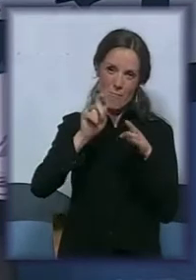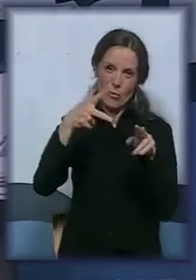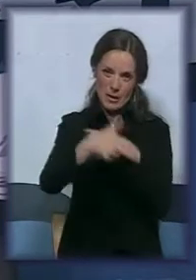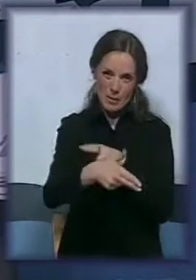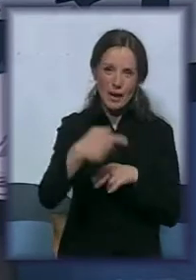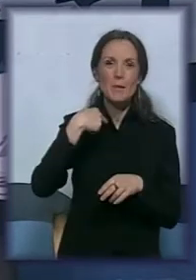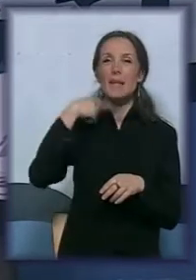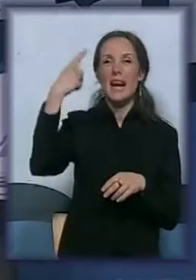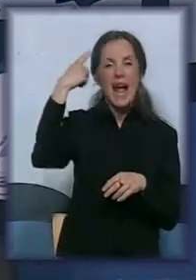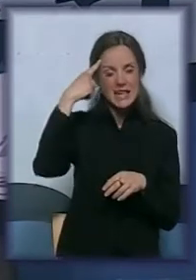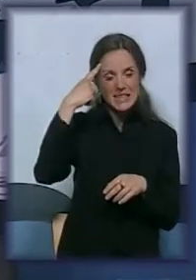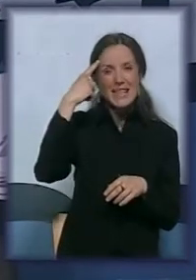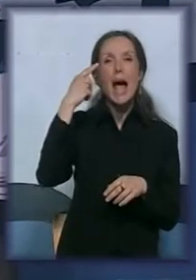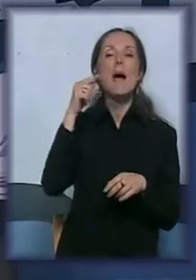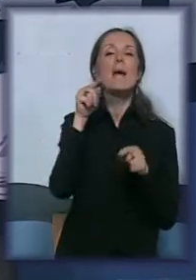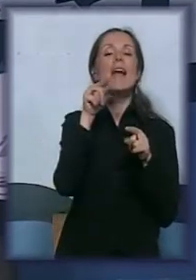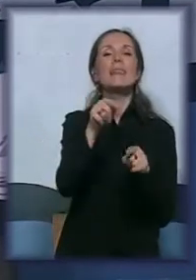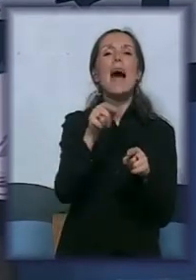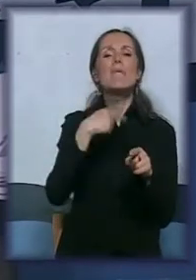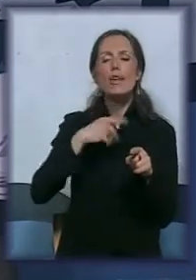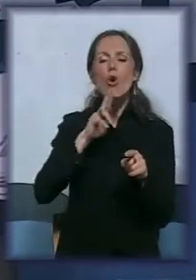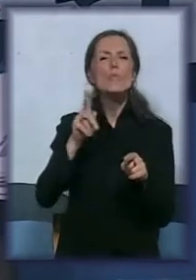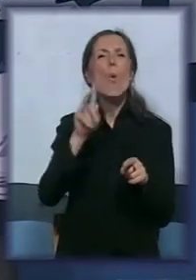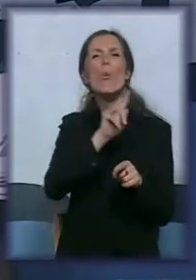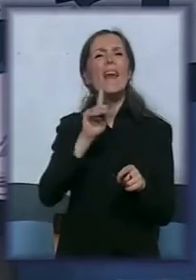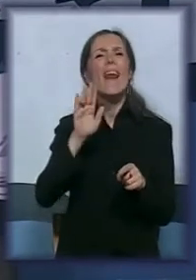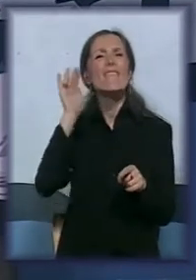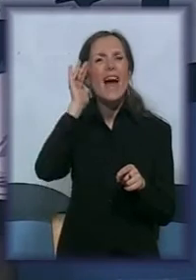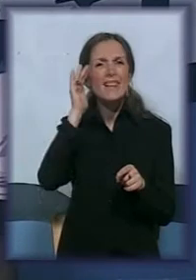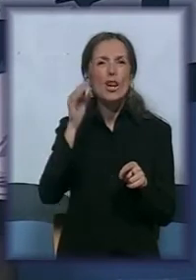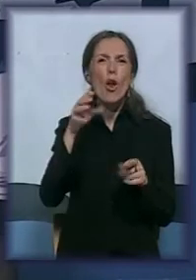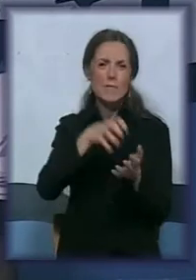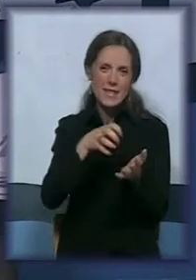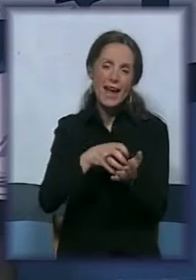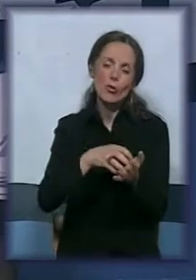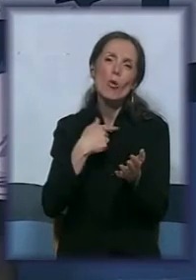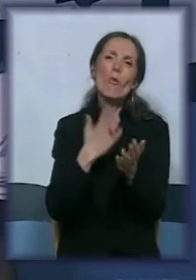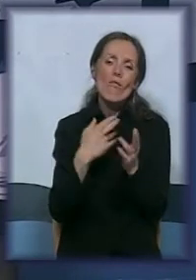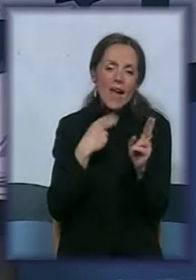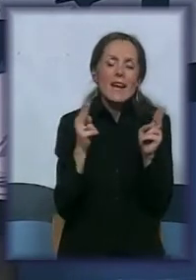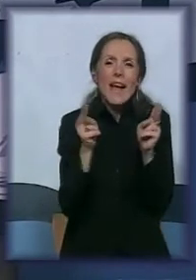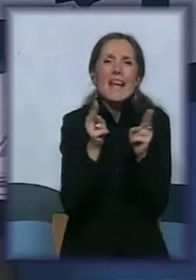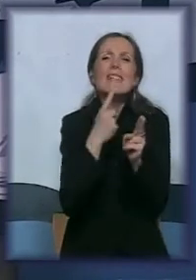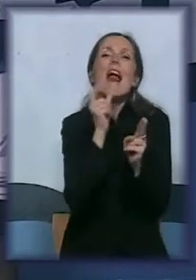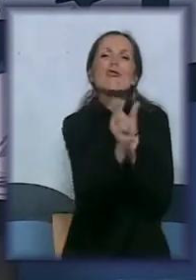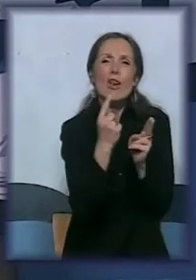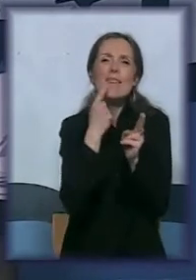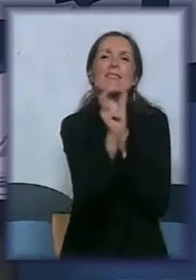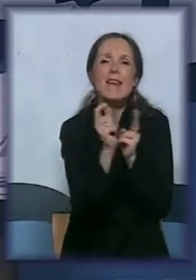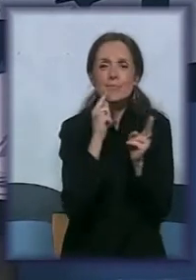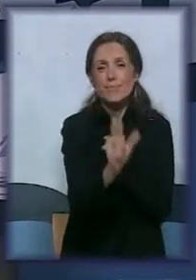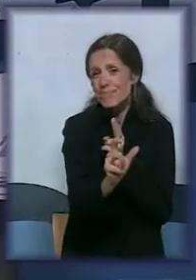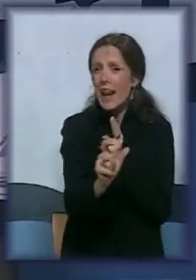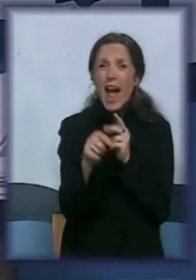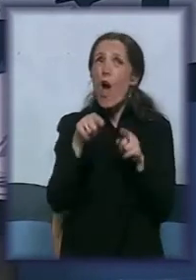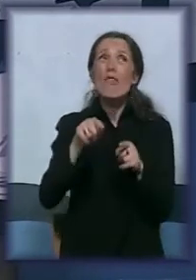sektoru, sve skraćenice su nam jako bitne i gledamo da to sve skratimo. Naslov ove misije upoznajte nas bolje. Ovo gledaju i ljudi koji ne